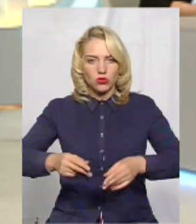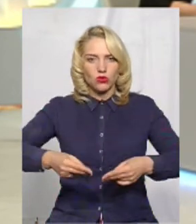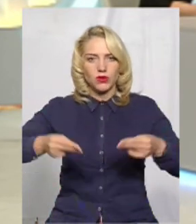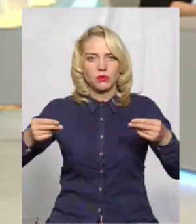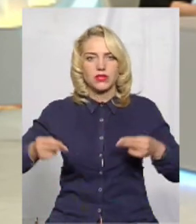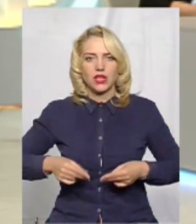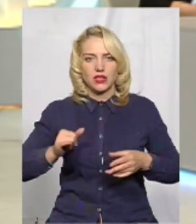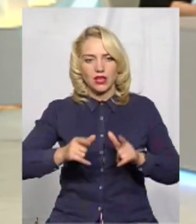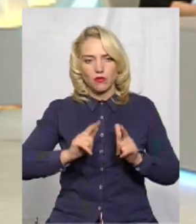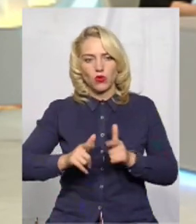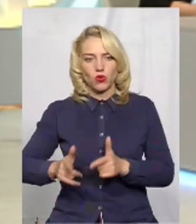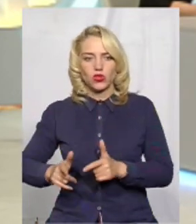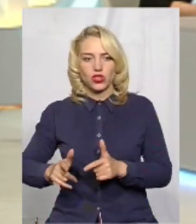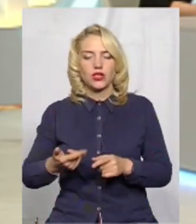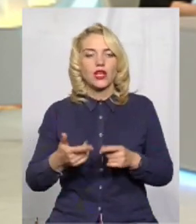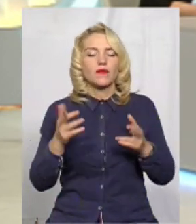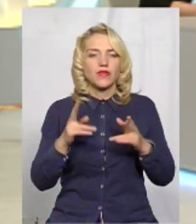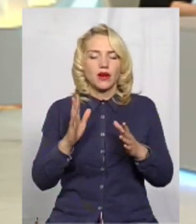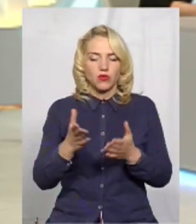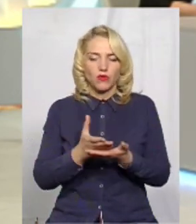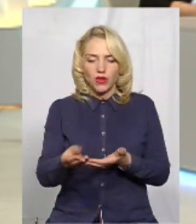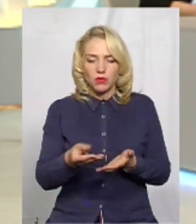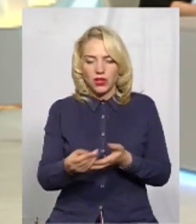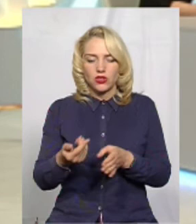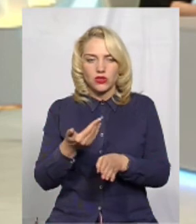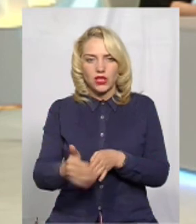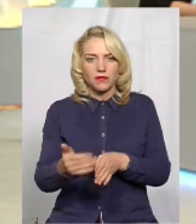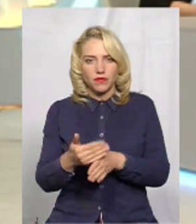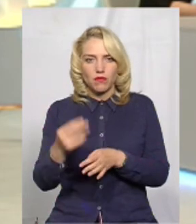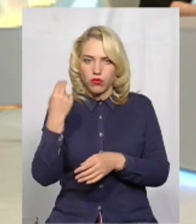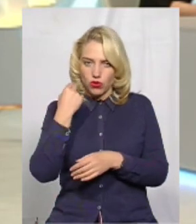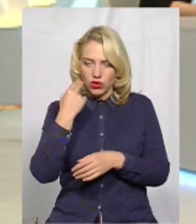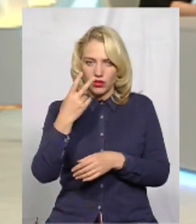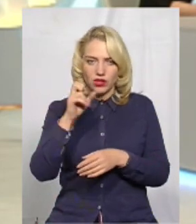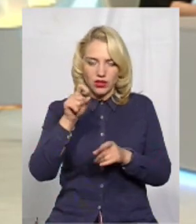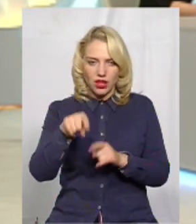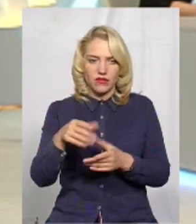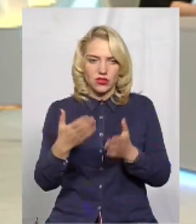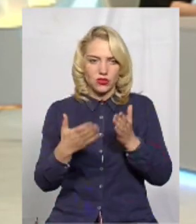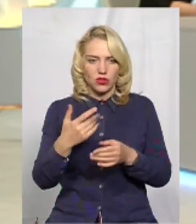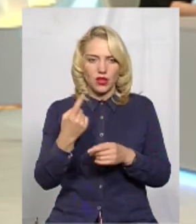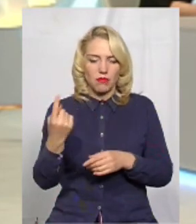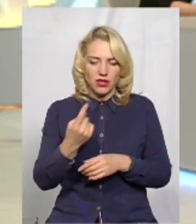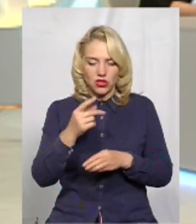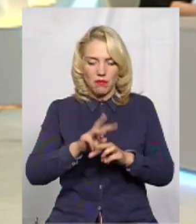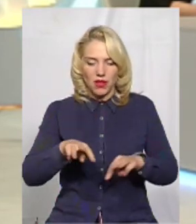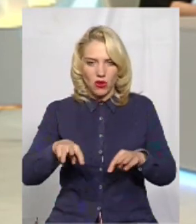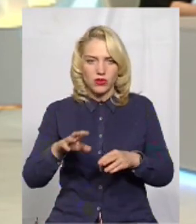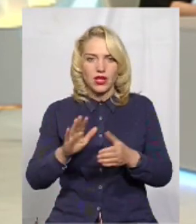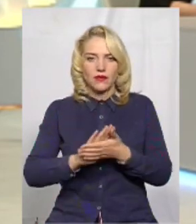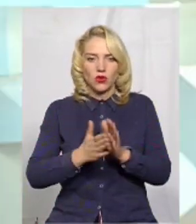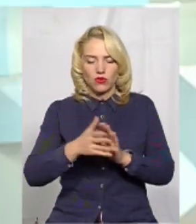погодження, яким чином виплачувати цей реструктурований борг, навіть якщо ми на перший мільйон підпишемо